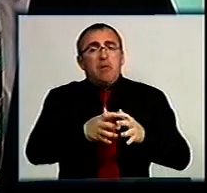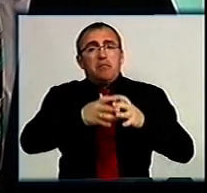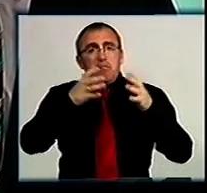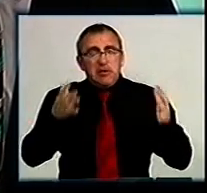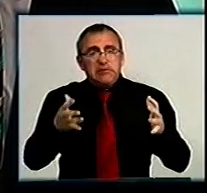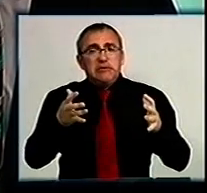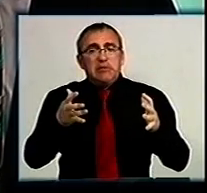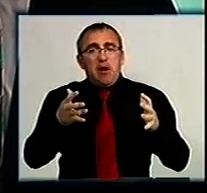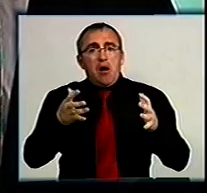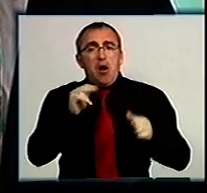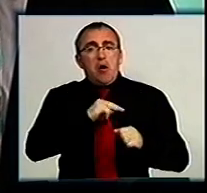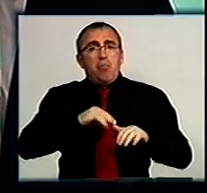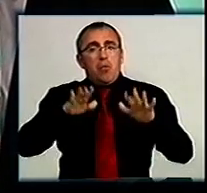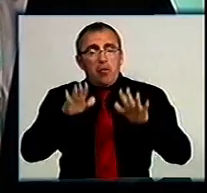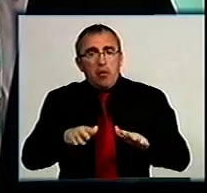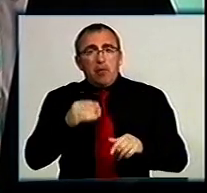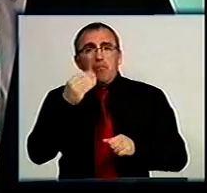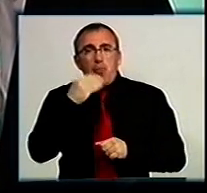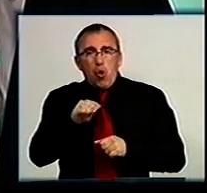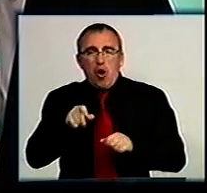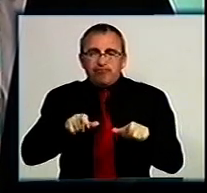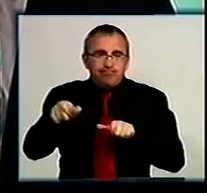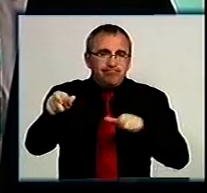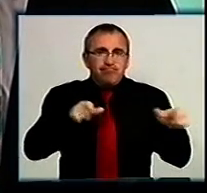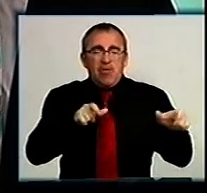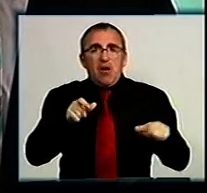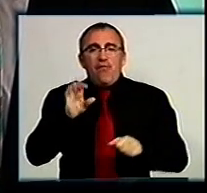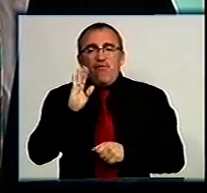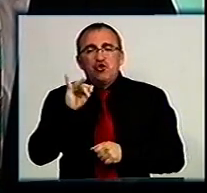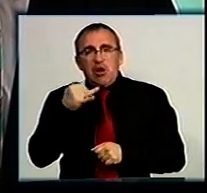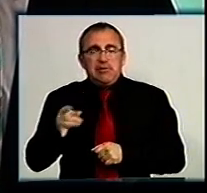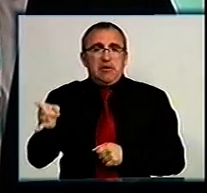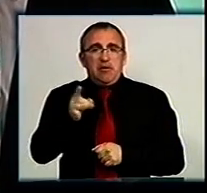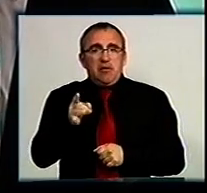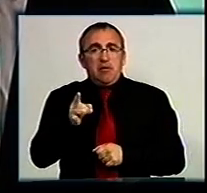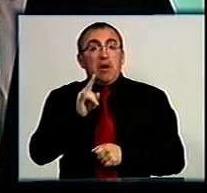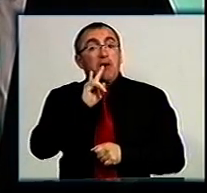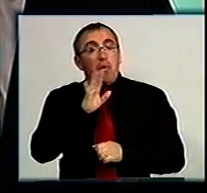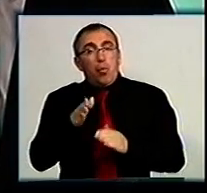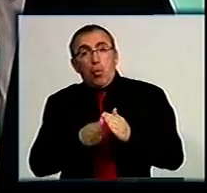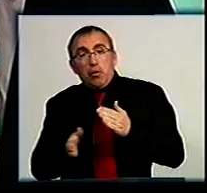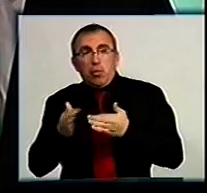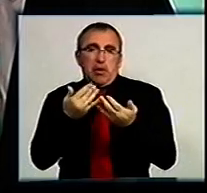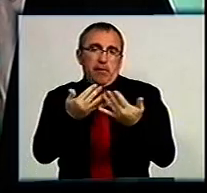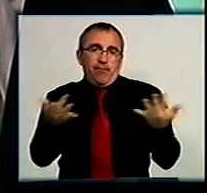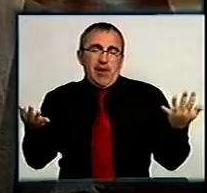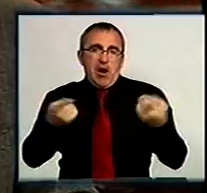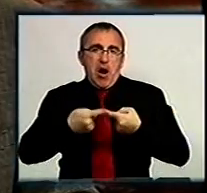робочих місць і покращення інфраструктури Вільшанського району. Також не будуть оминуті і інші галузі.